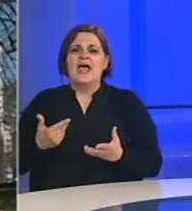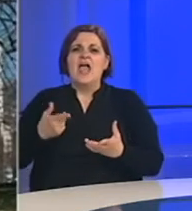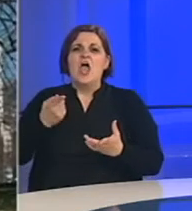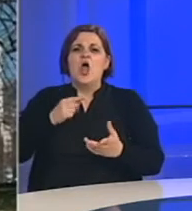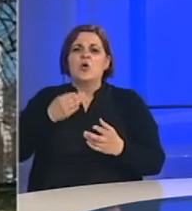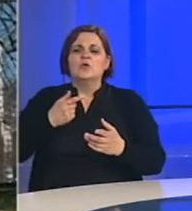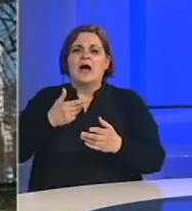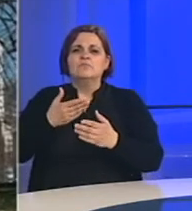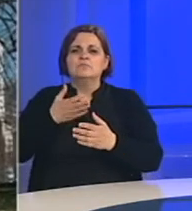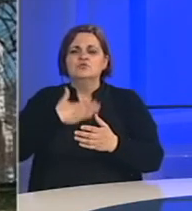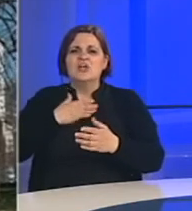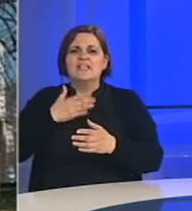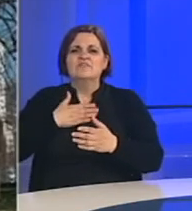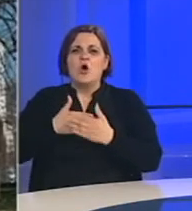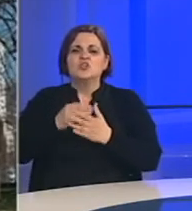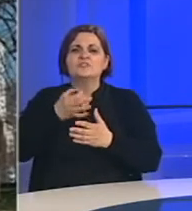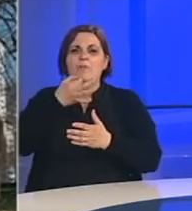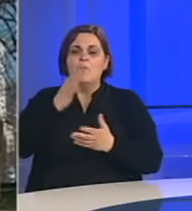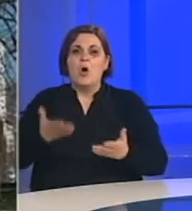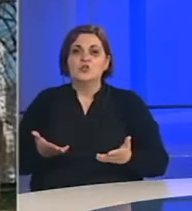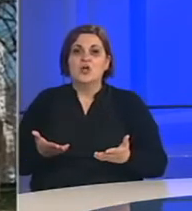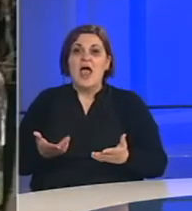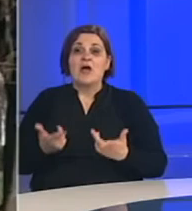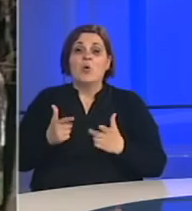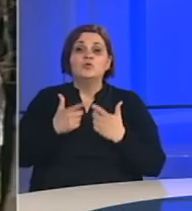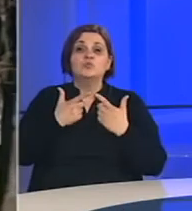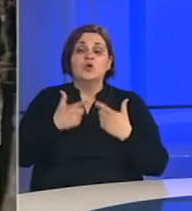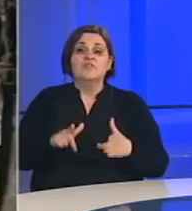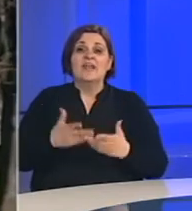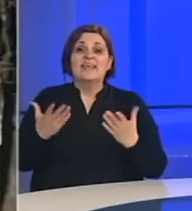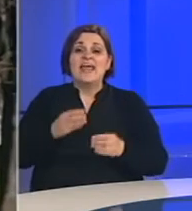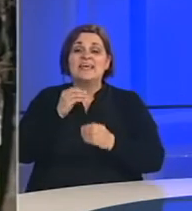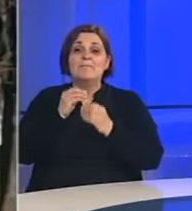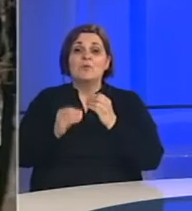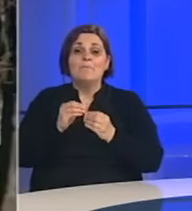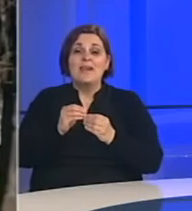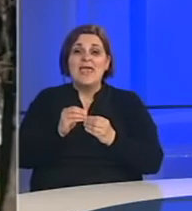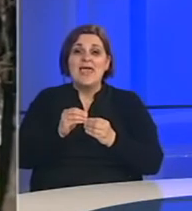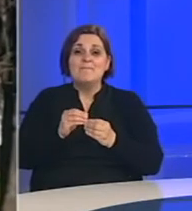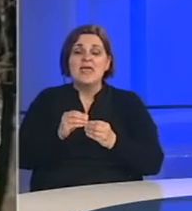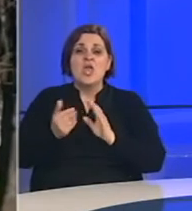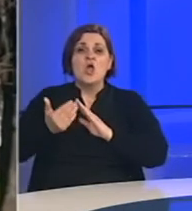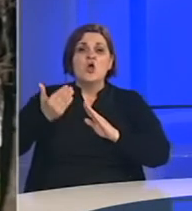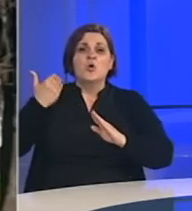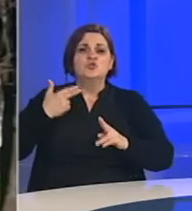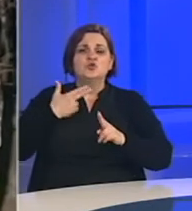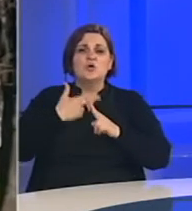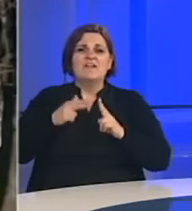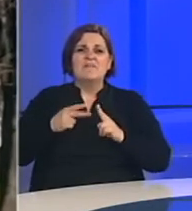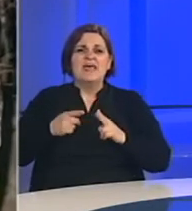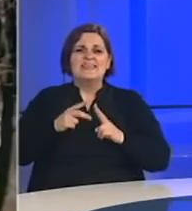i naprijede, a koliko s druge strane su dopustili da određeni problemi koji su ranije rješavani